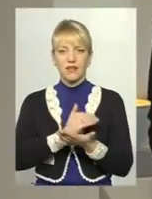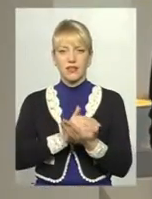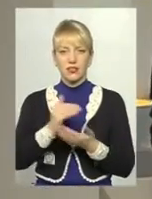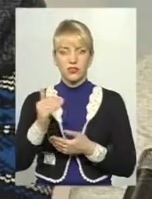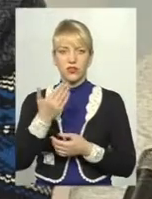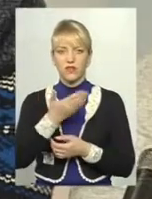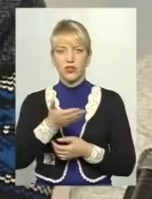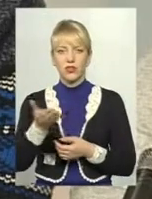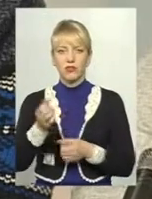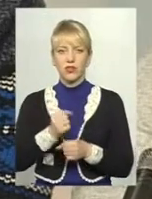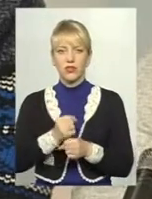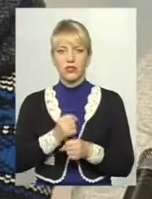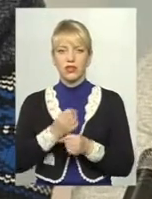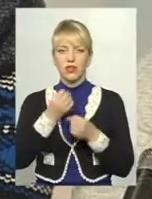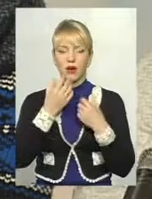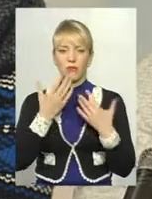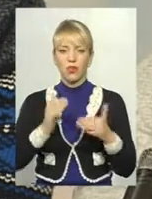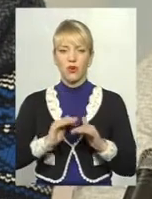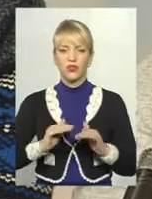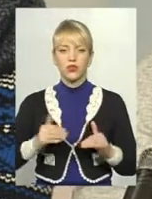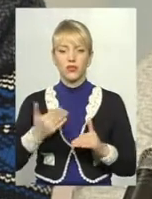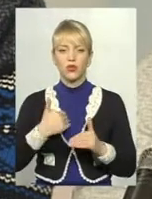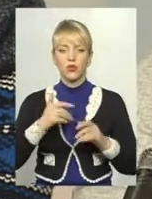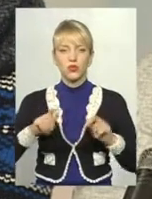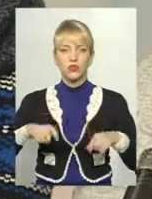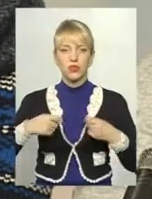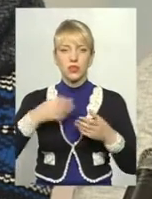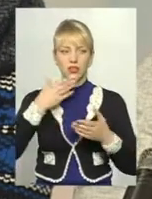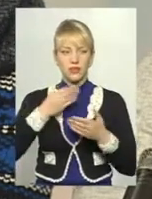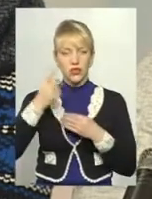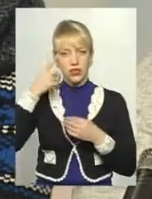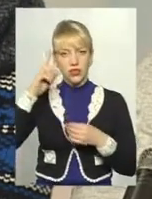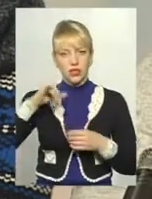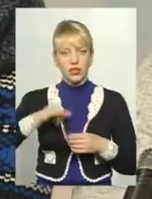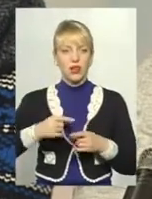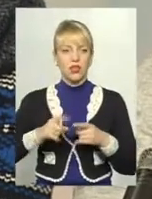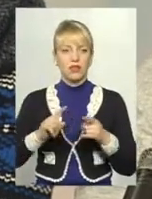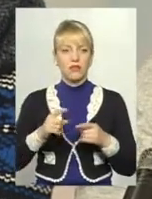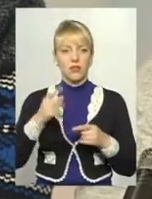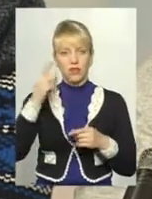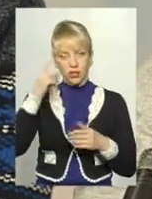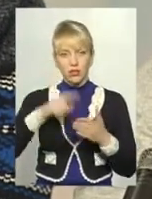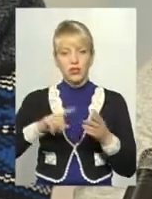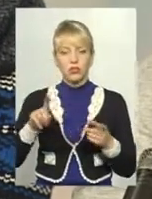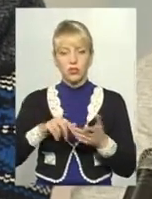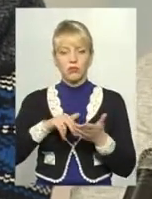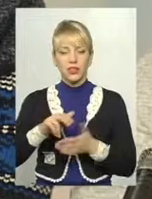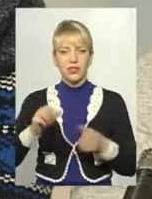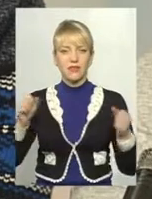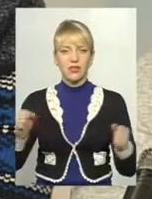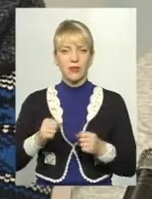працюють на благо дітей, вони хочуть передати свої знання і вміння, тому що, повірте, піти в зимовий похід в Карпати,